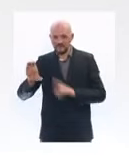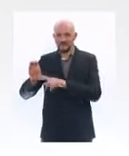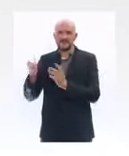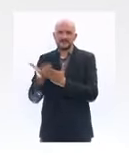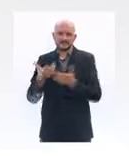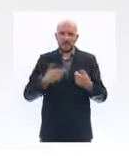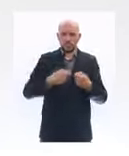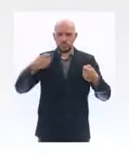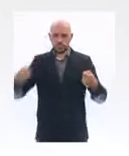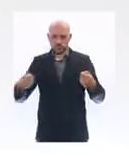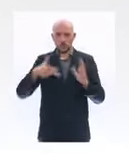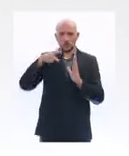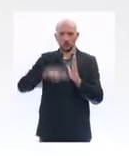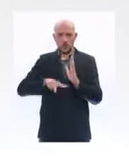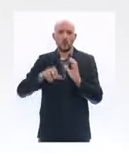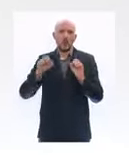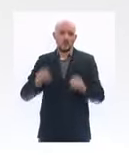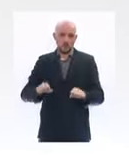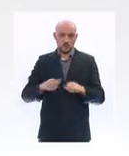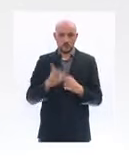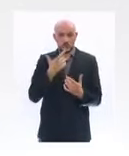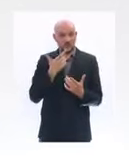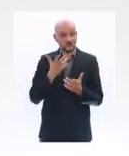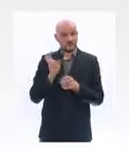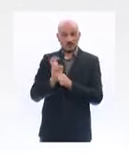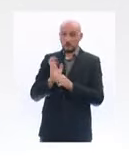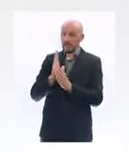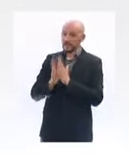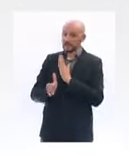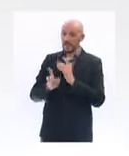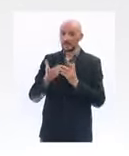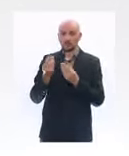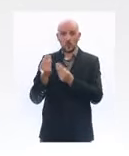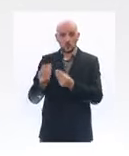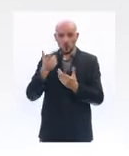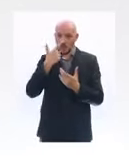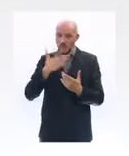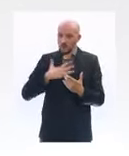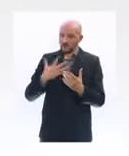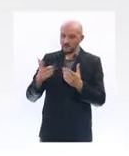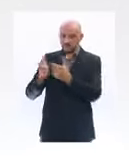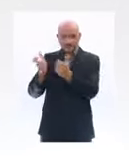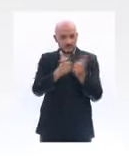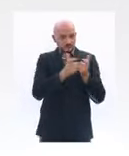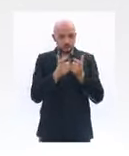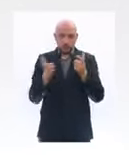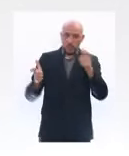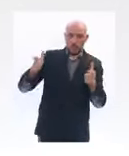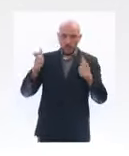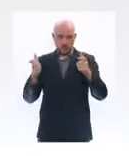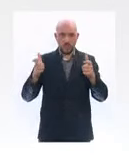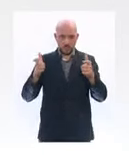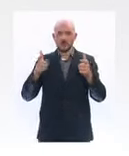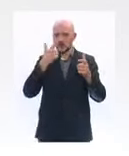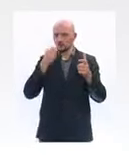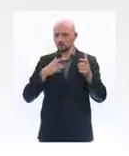nouveaux prêts directs de l'État, il n'y a plus aucune raison qu'aucune entreprise en France confrontée aux difficultés économiques ne trouve